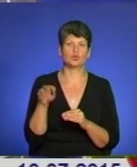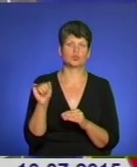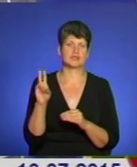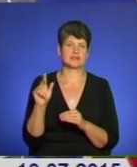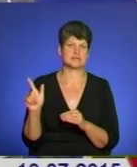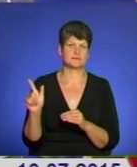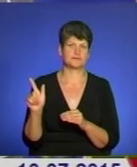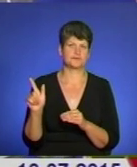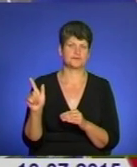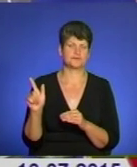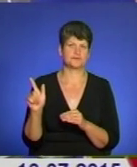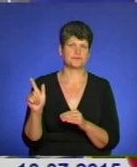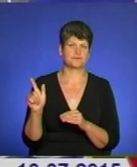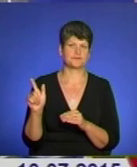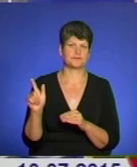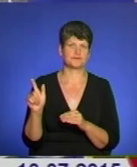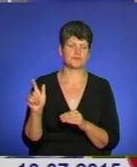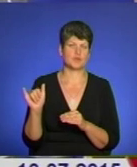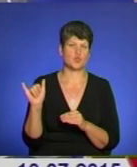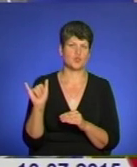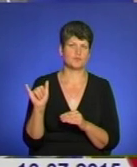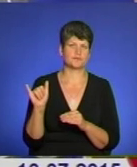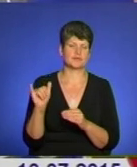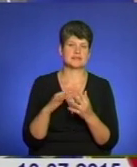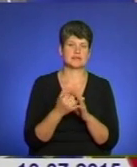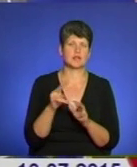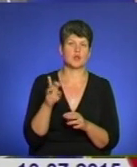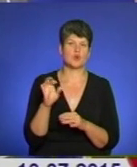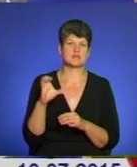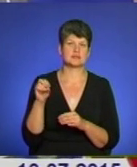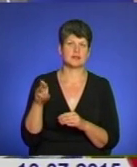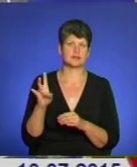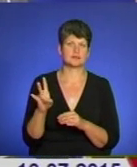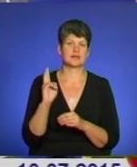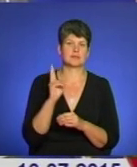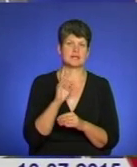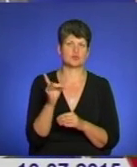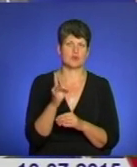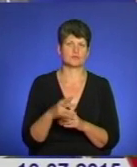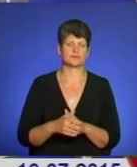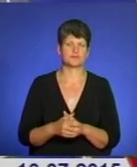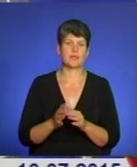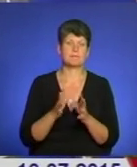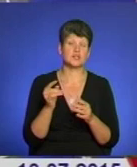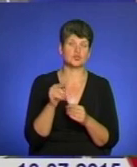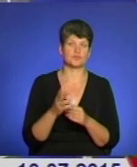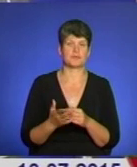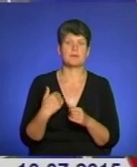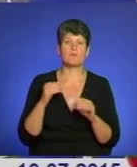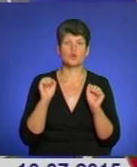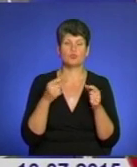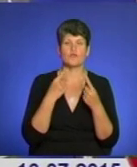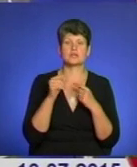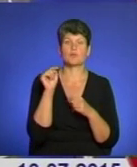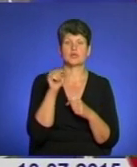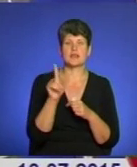у селі Лосятин Кременецького району. Більше того, ми можемо говорити